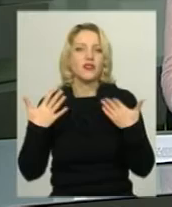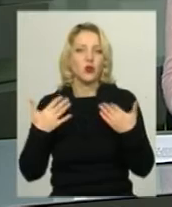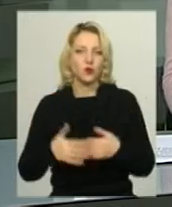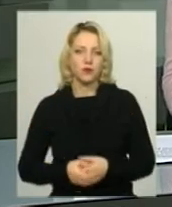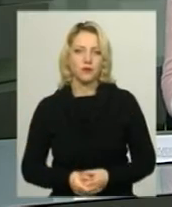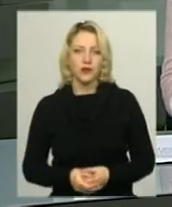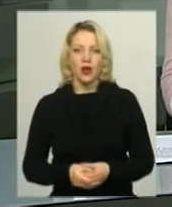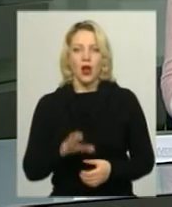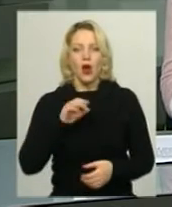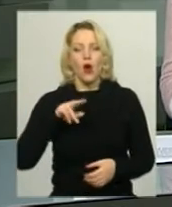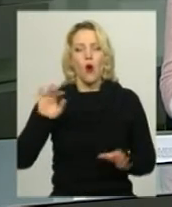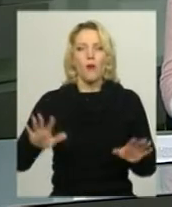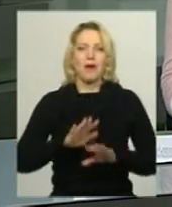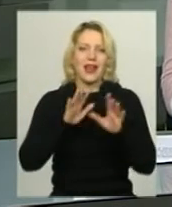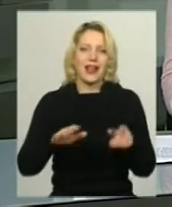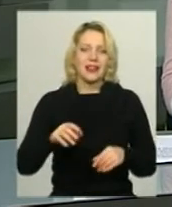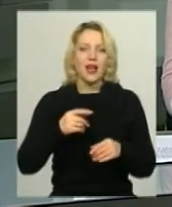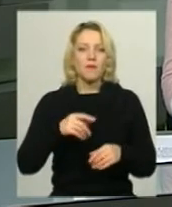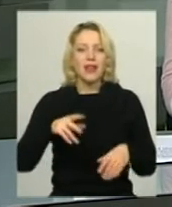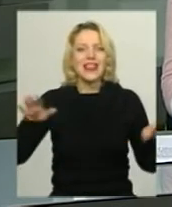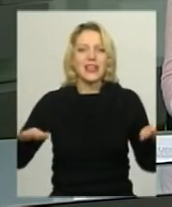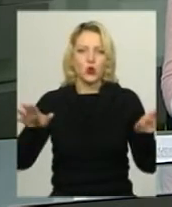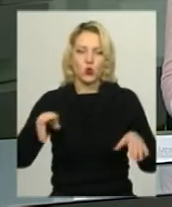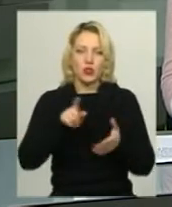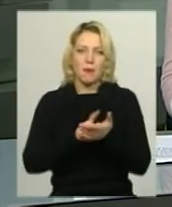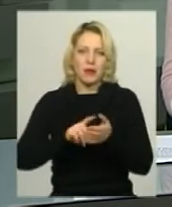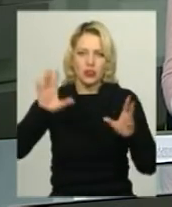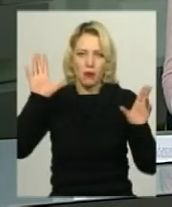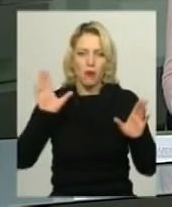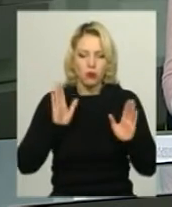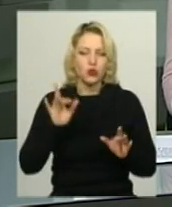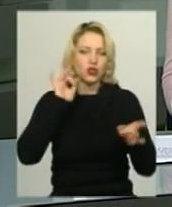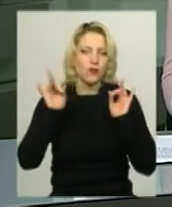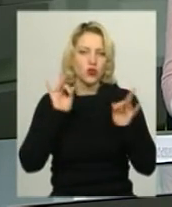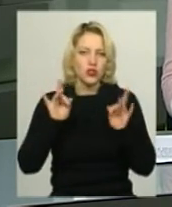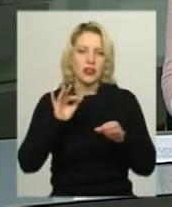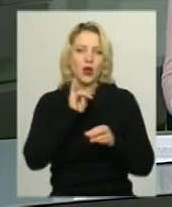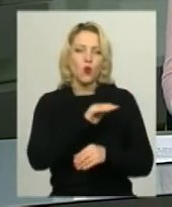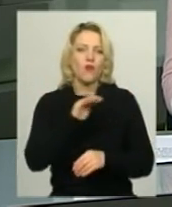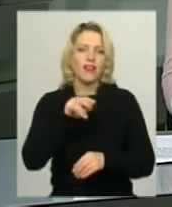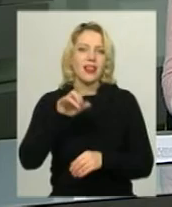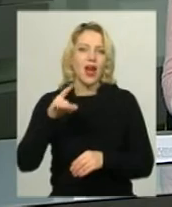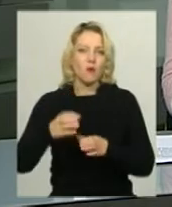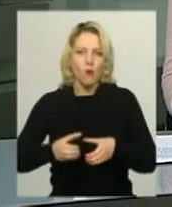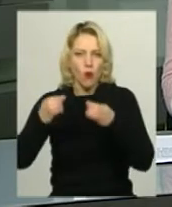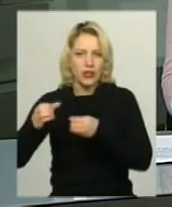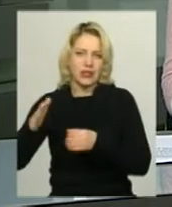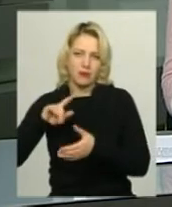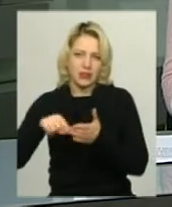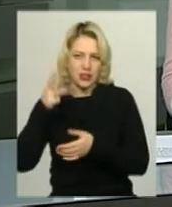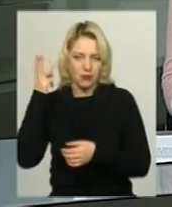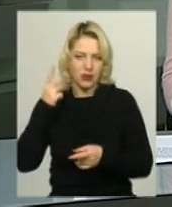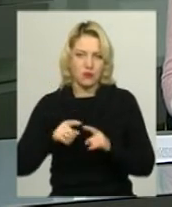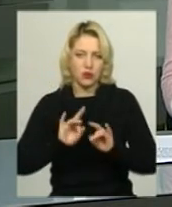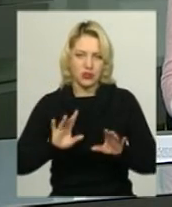Оперета Йогана Штрауса «Летюча миша» звучатиме в Хмельницькій обласній філармонії. Про це повідомив диригент-постановник музичного твору Тарас